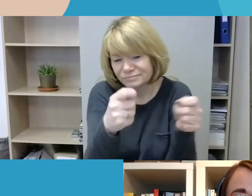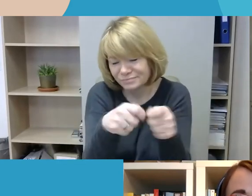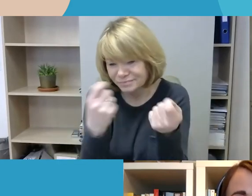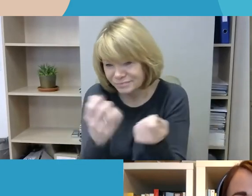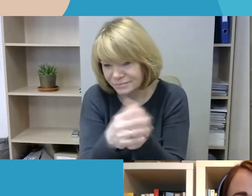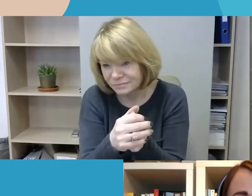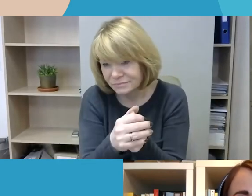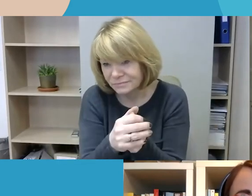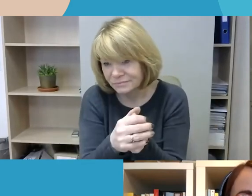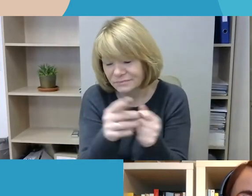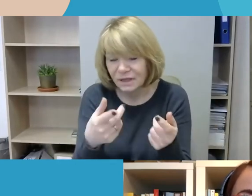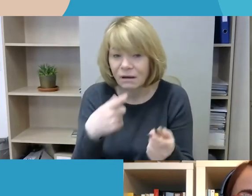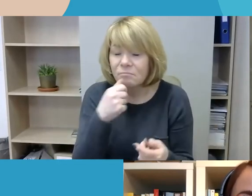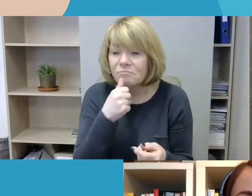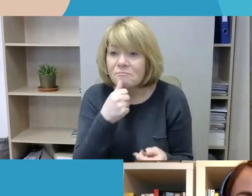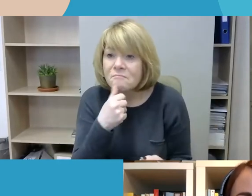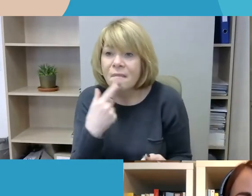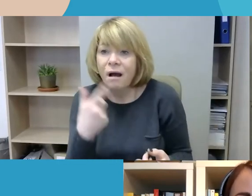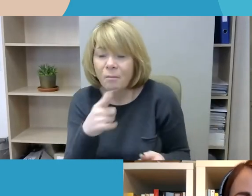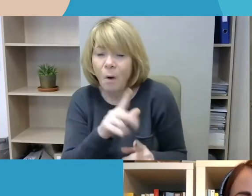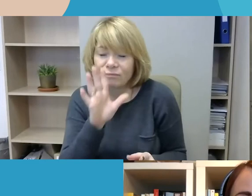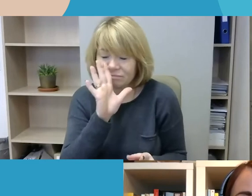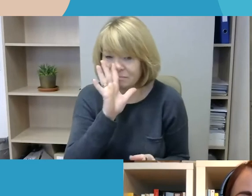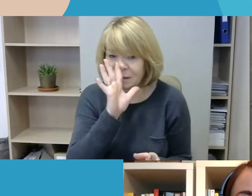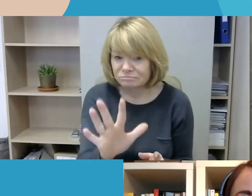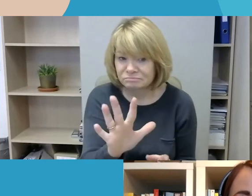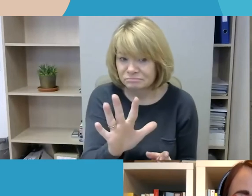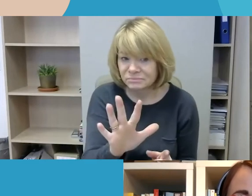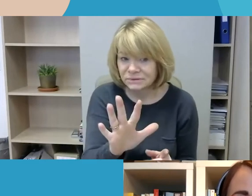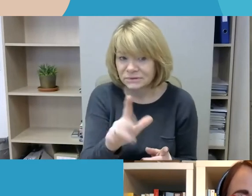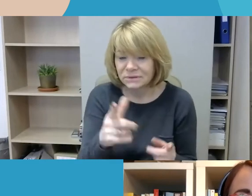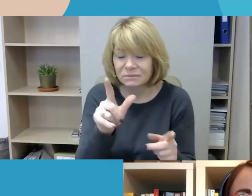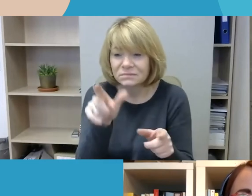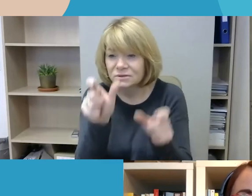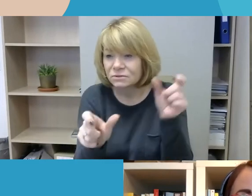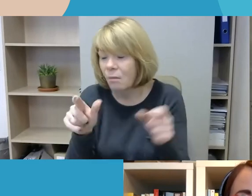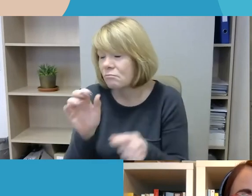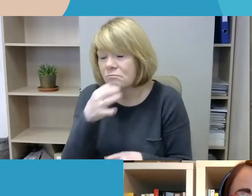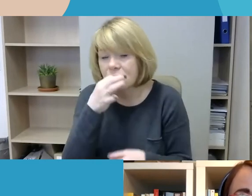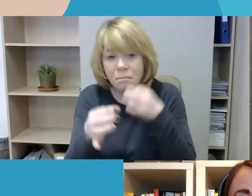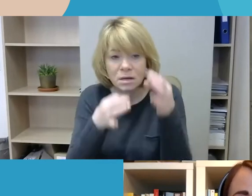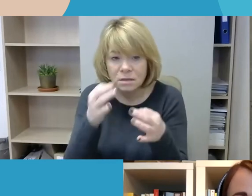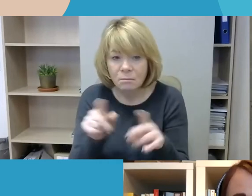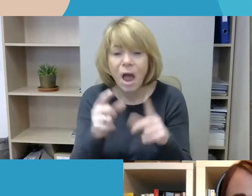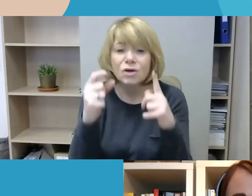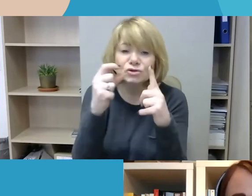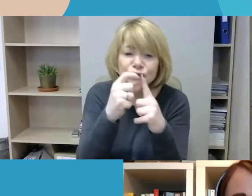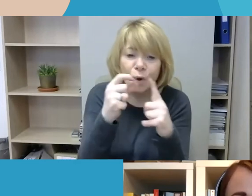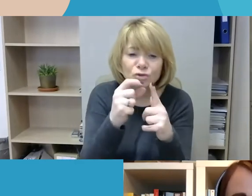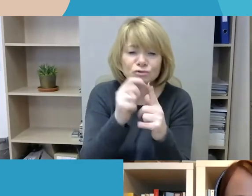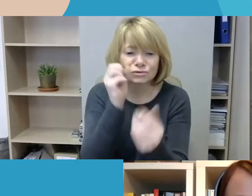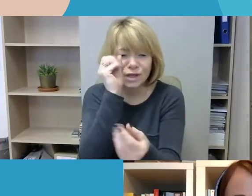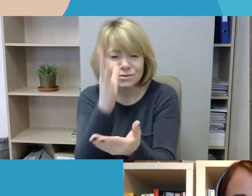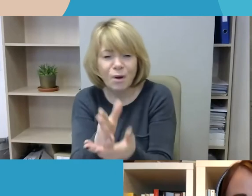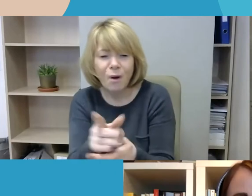kokius nepykantos incidentus patiria žmonės, tai žmonės įvardyja nuo žodinių tiesioginių užgauliojimų